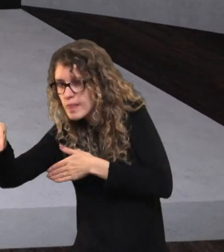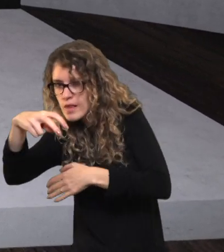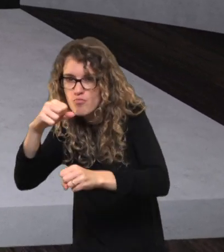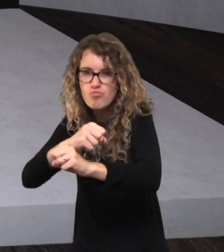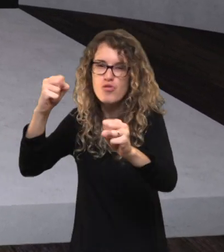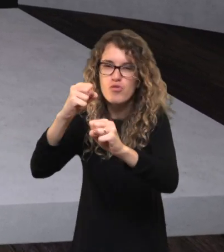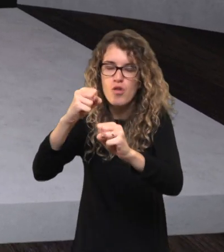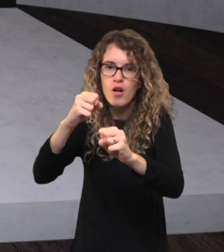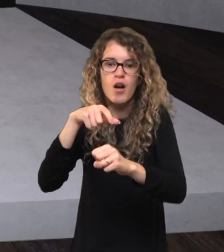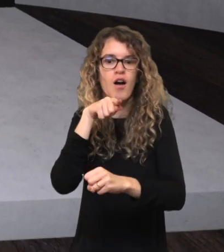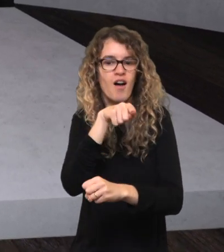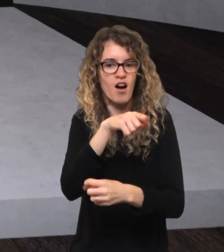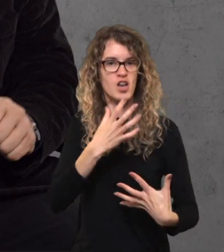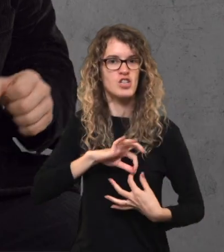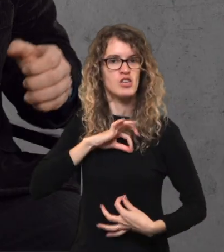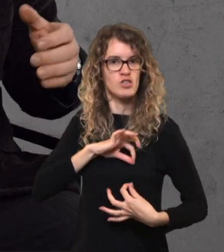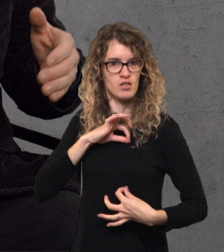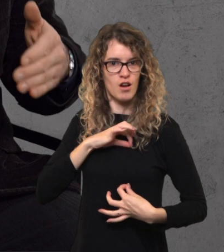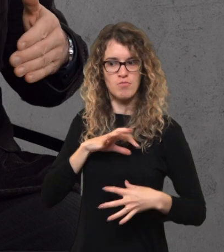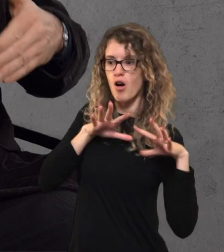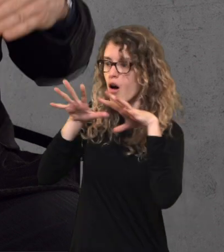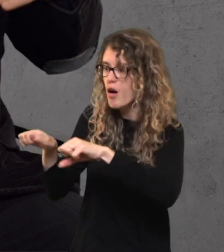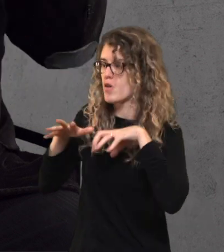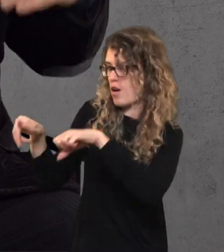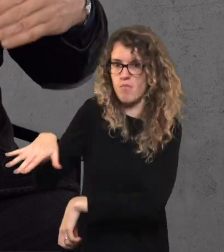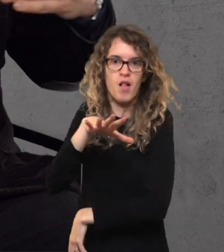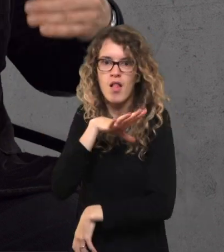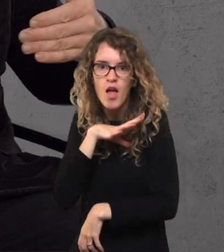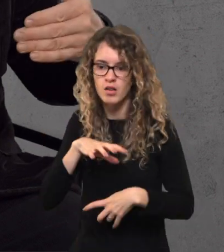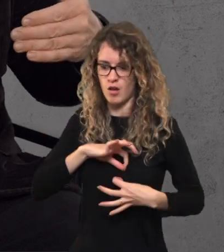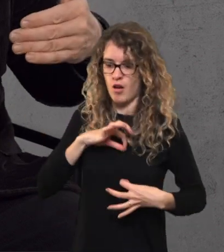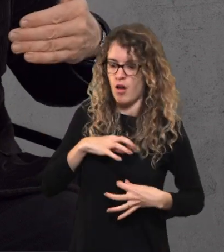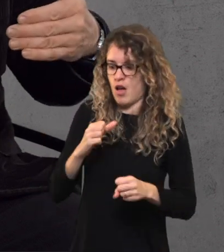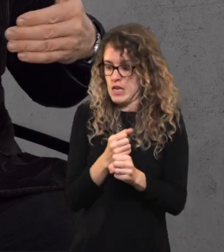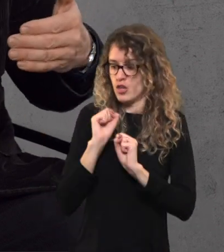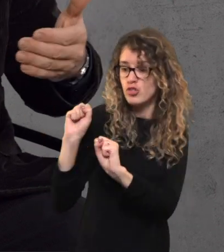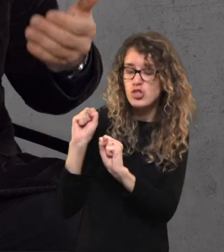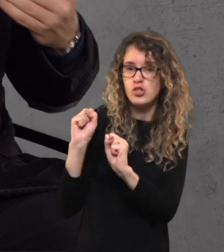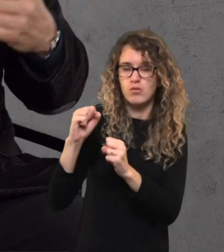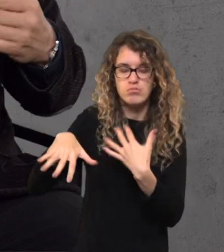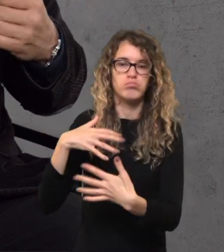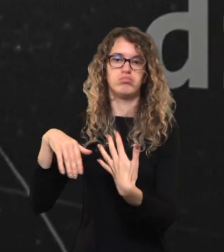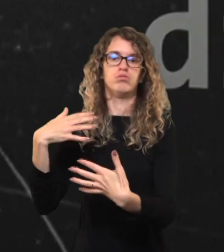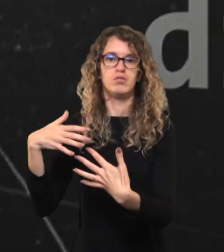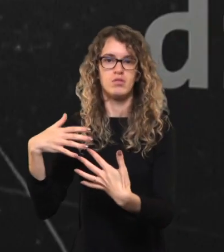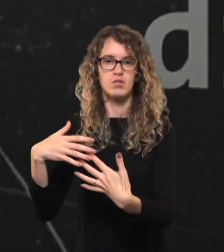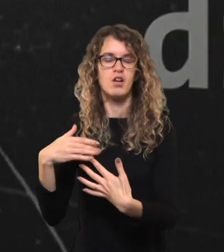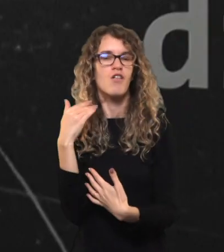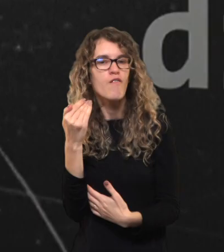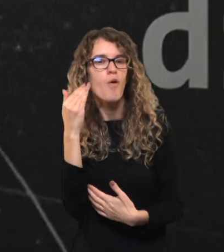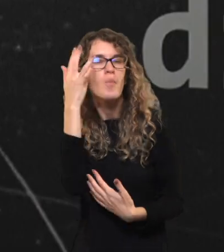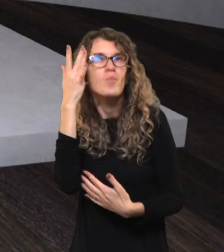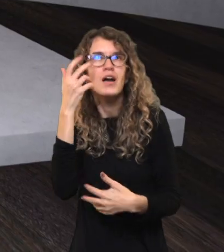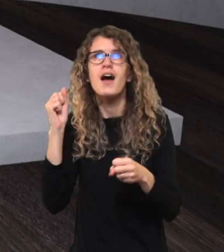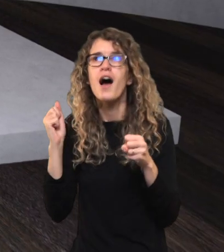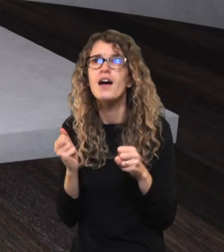išbėgi ir to priešo artileria sunaikinė, tai tada tas priešas vietai to, kad susikoncentruoti tavo pulimą, jis priverstas gintis. Ir va čia ta